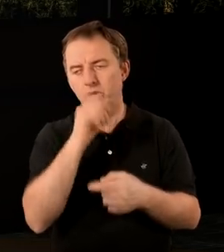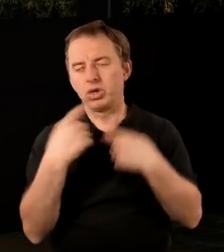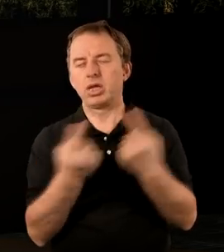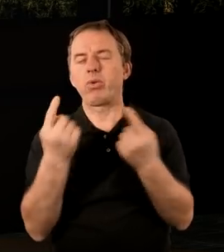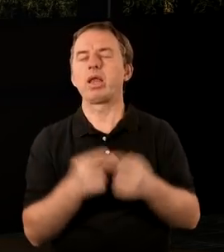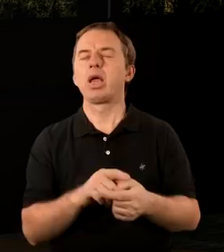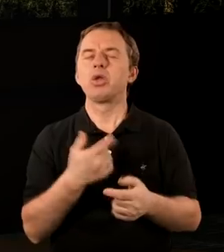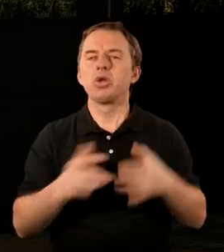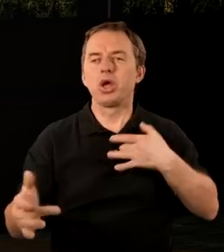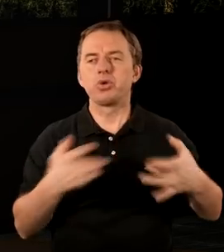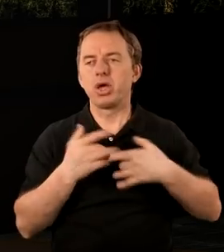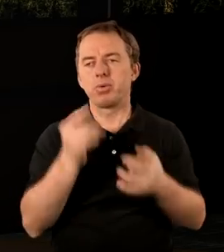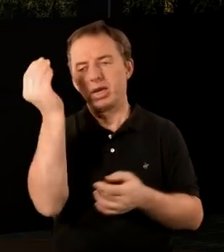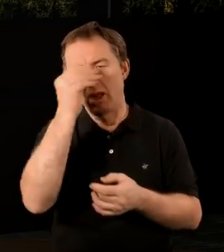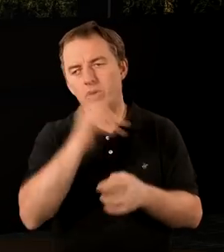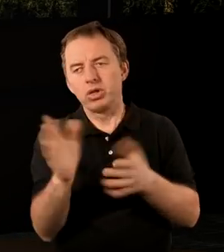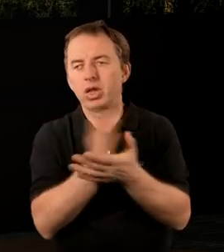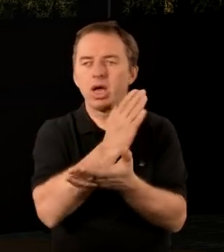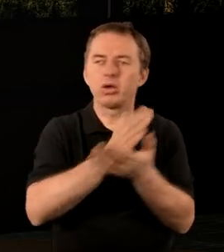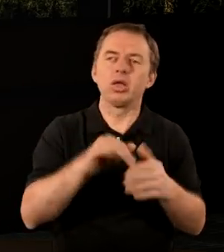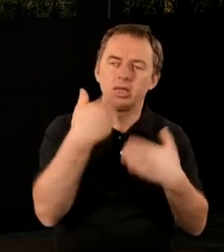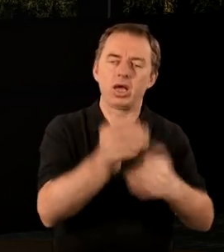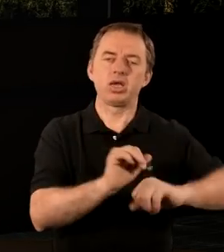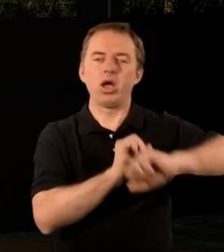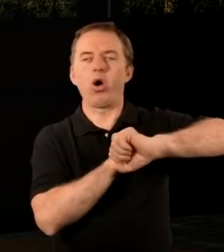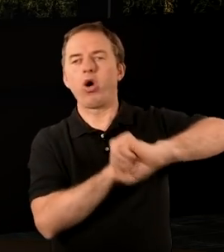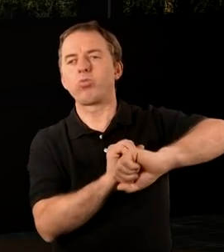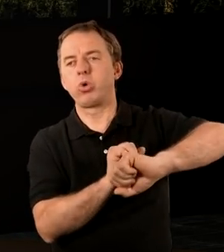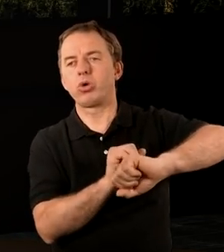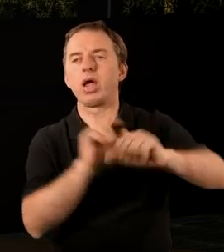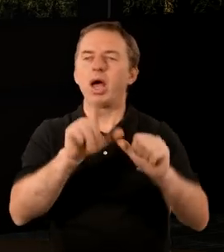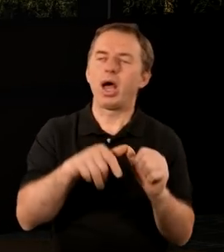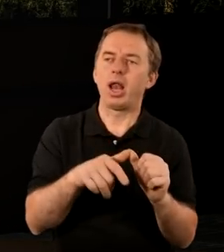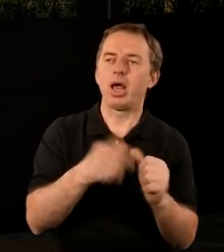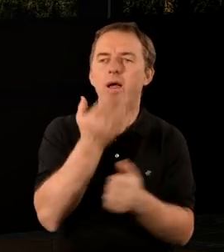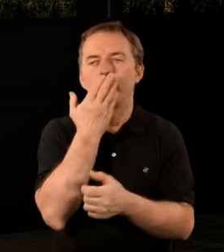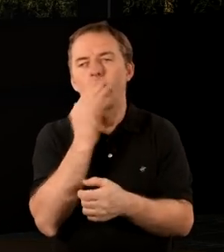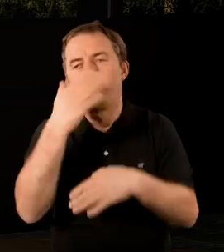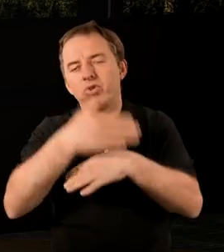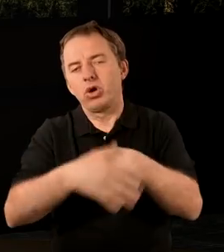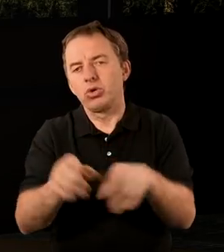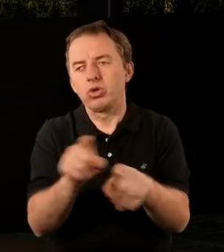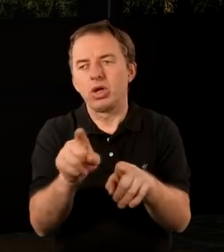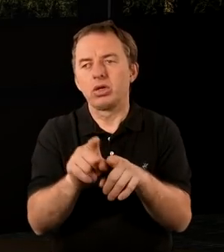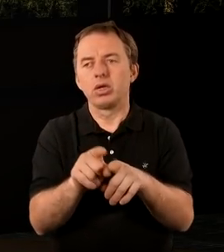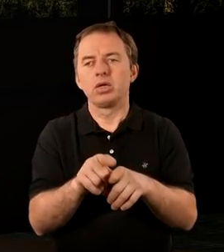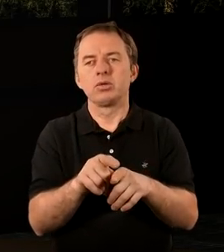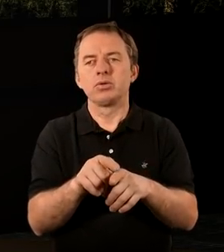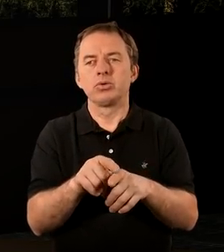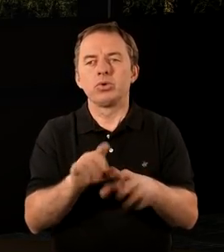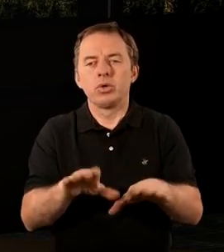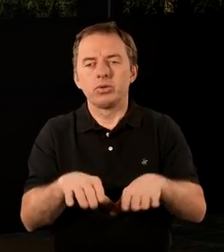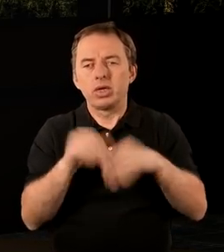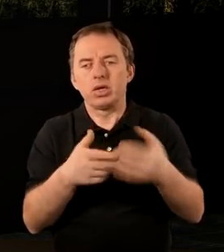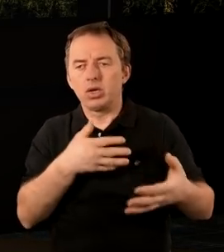nie cierpi nauki niektórych, też daje im odpór, ale mówi, że w końcu też coś nie tak,